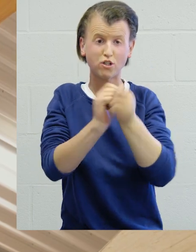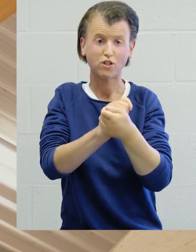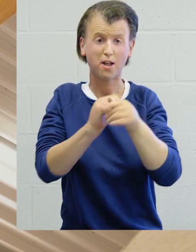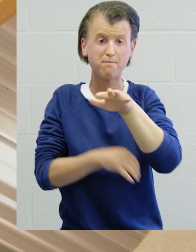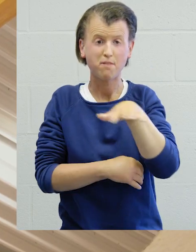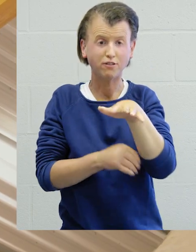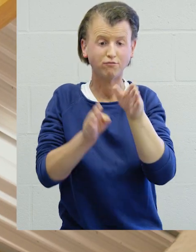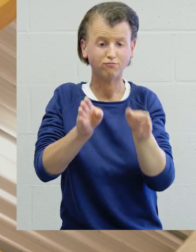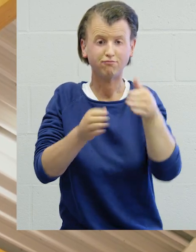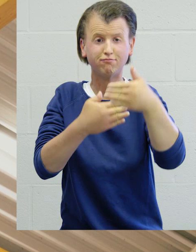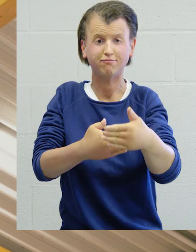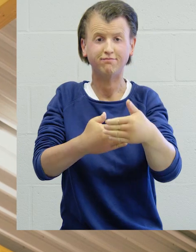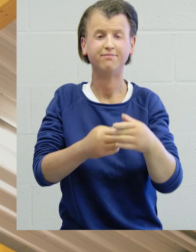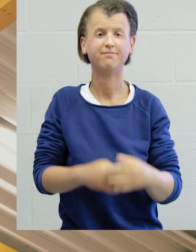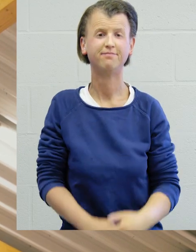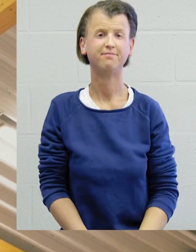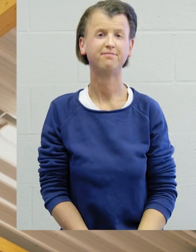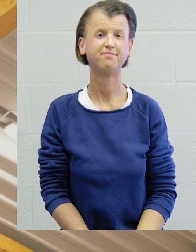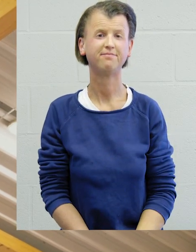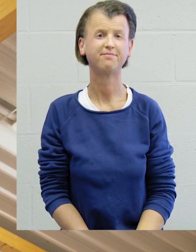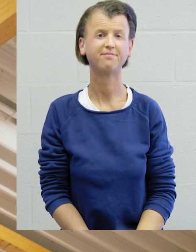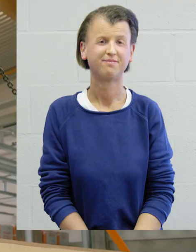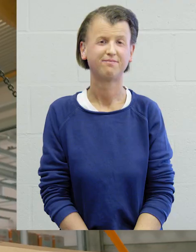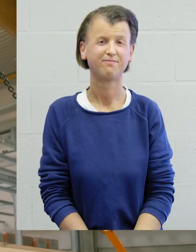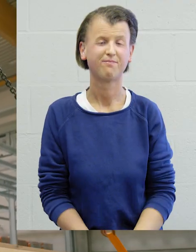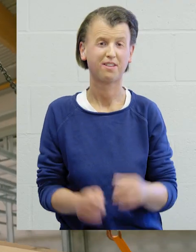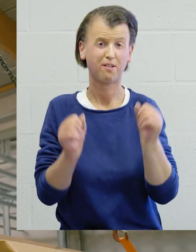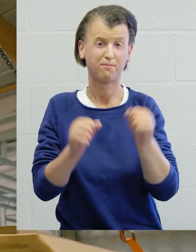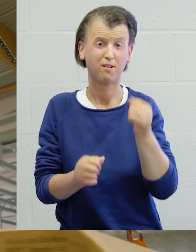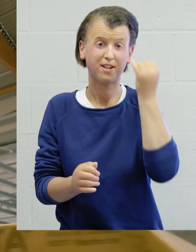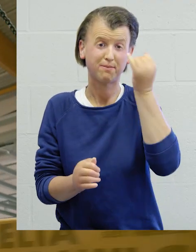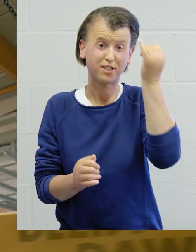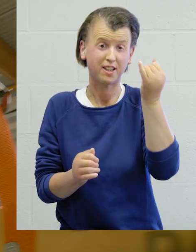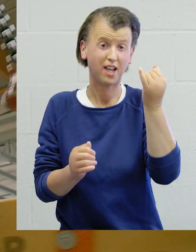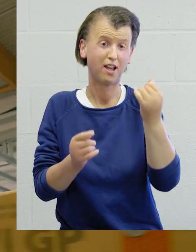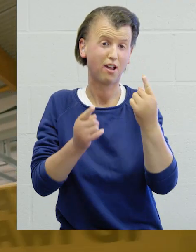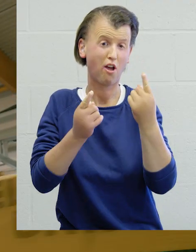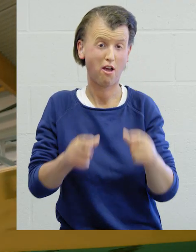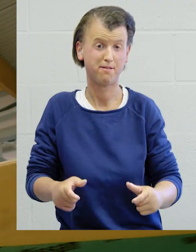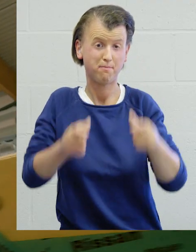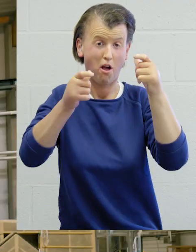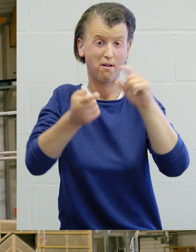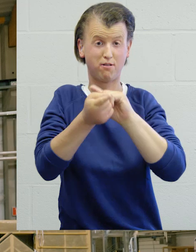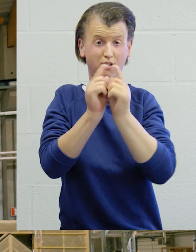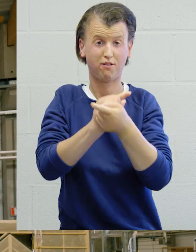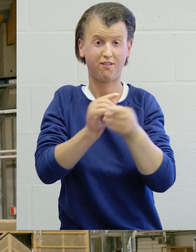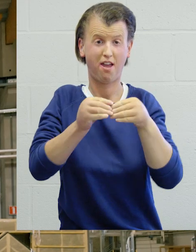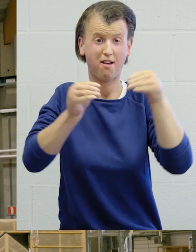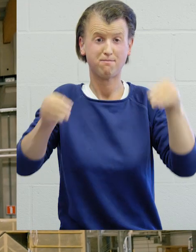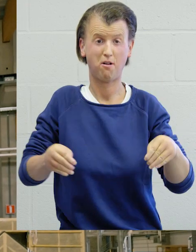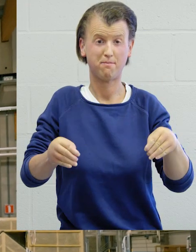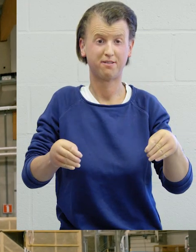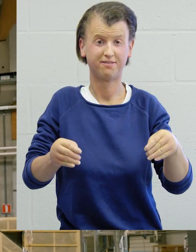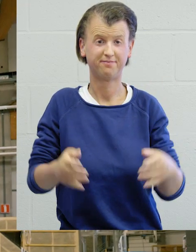où les murs se déplacent, les portes, les fenêtres. On va même jusqu'à imaginer que l